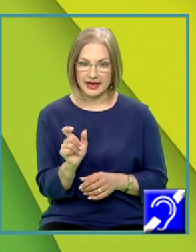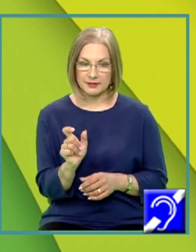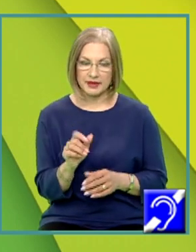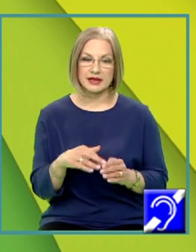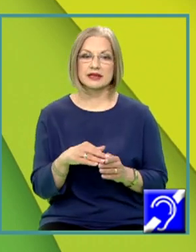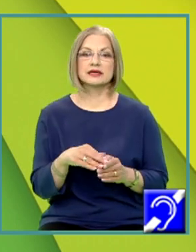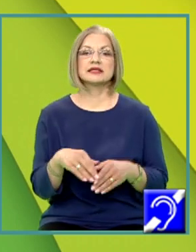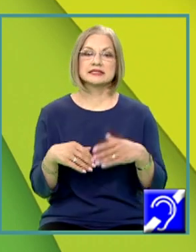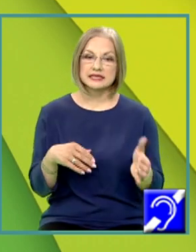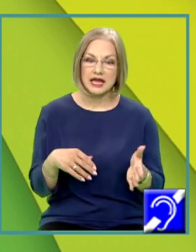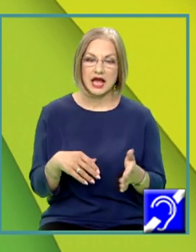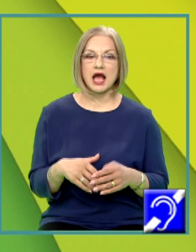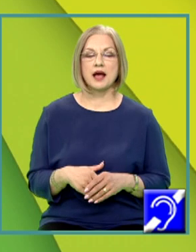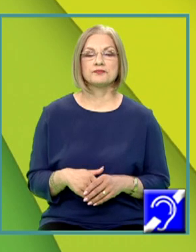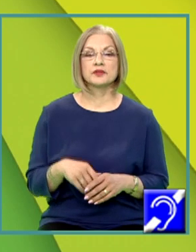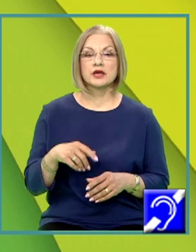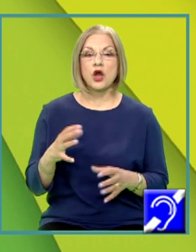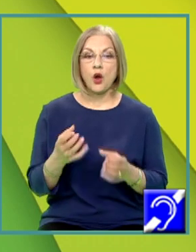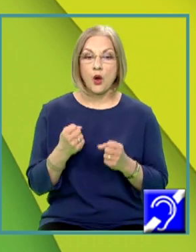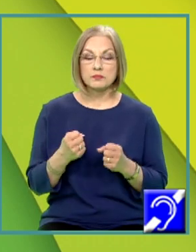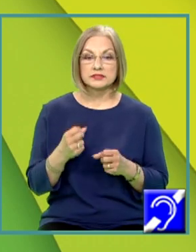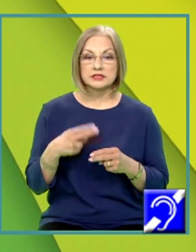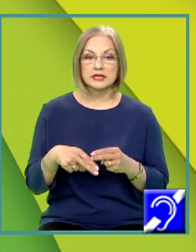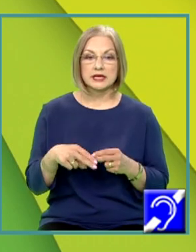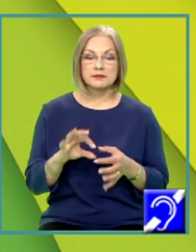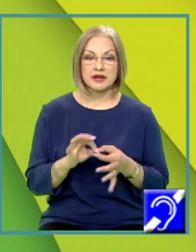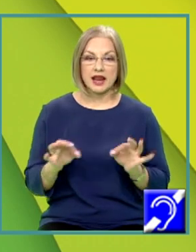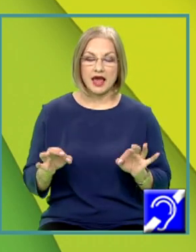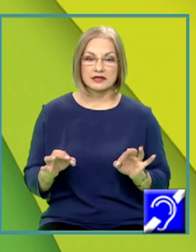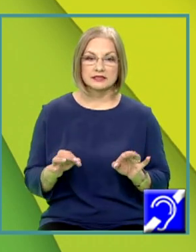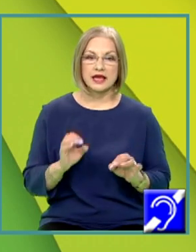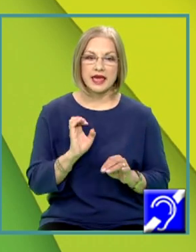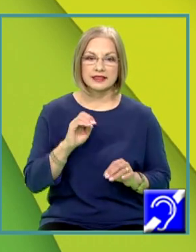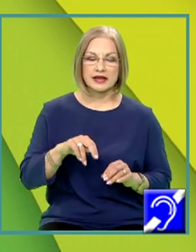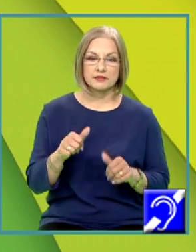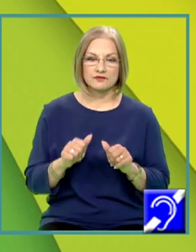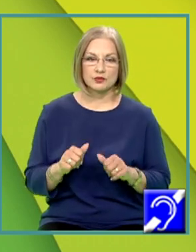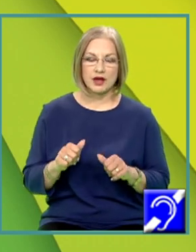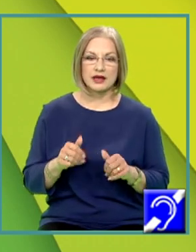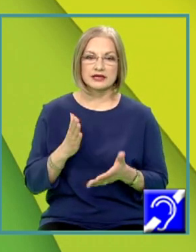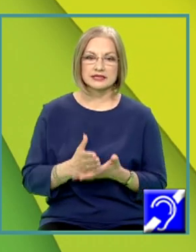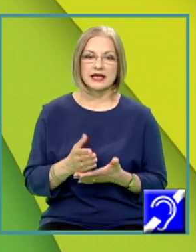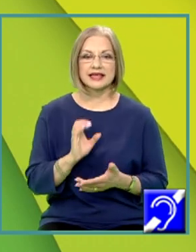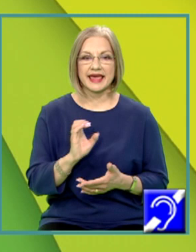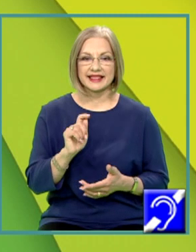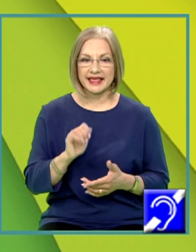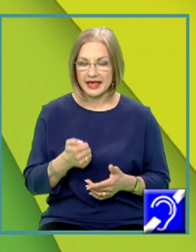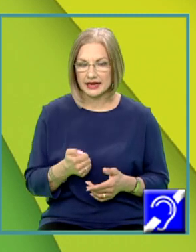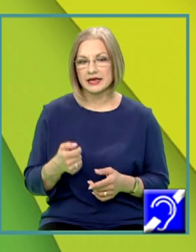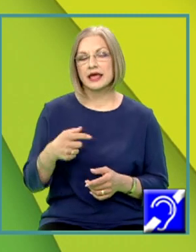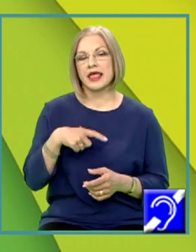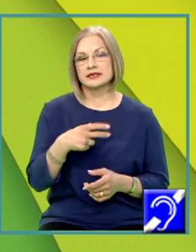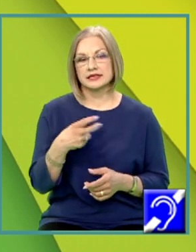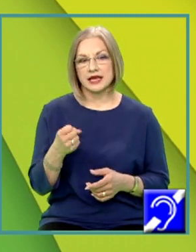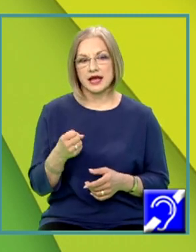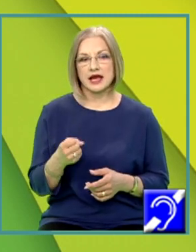partea stângă și obținem relația. Entalpia de formare standard pentru etenei este egală